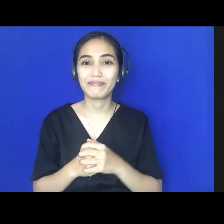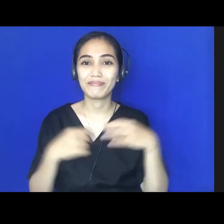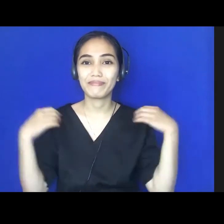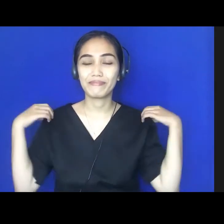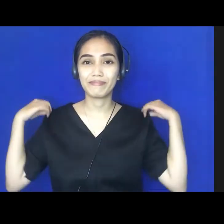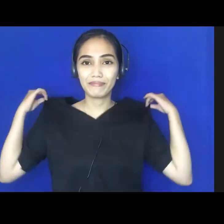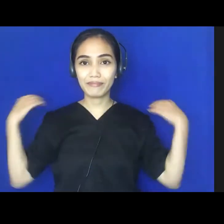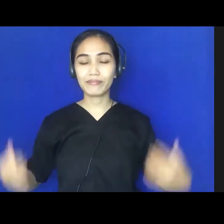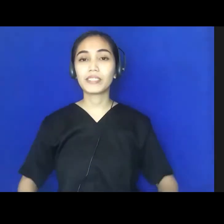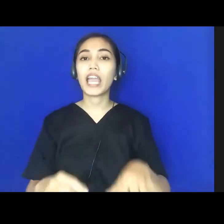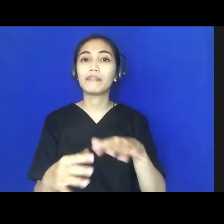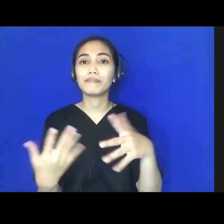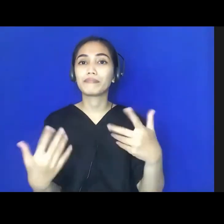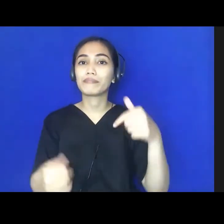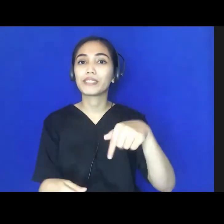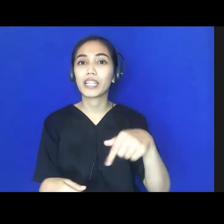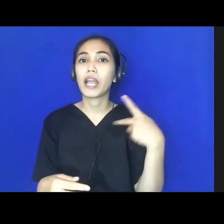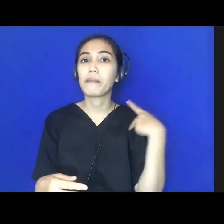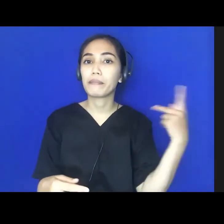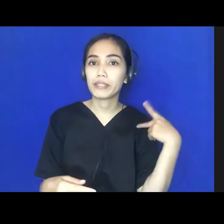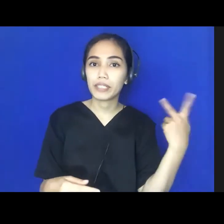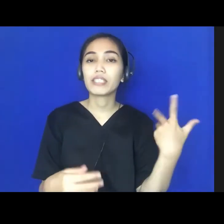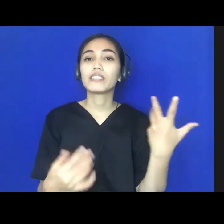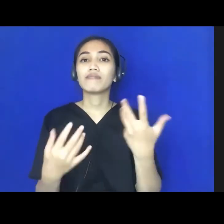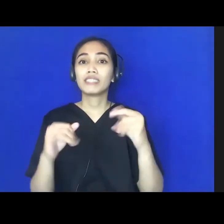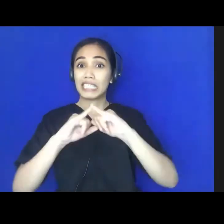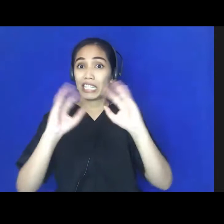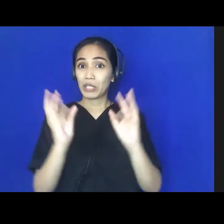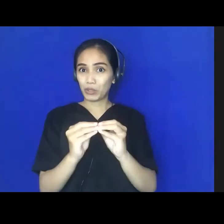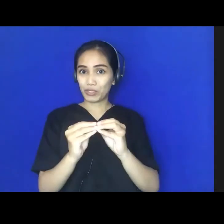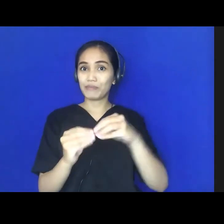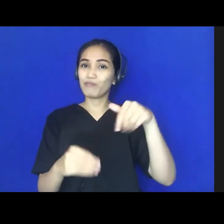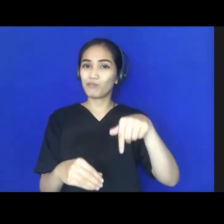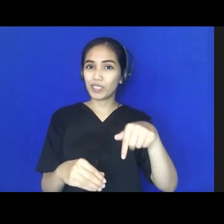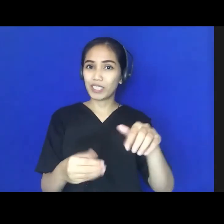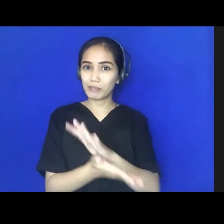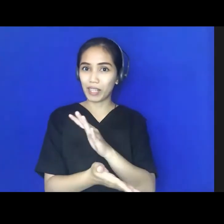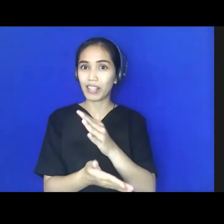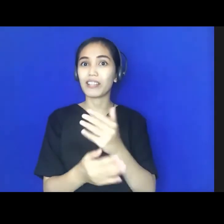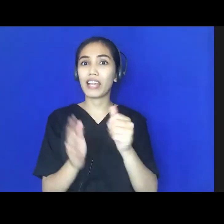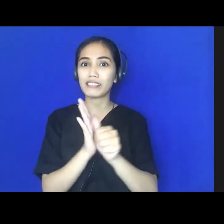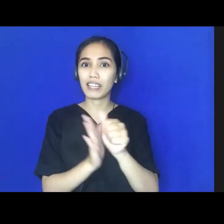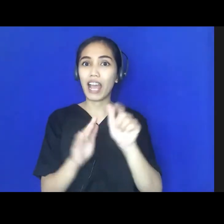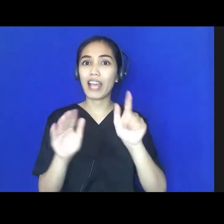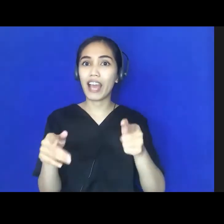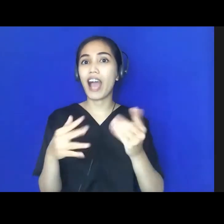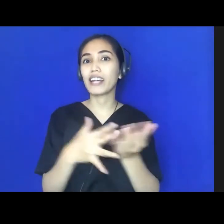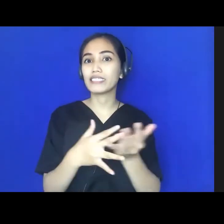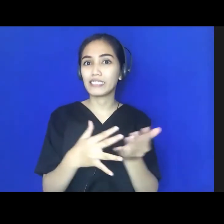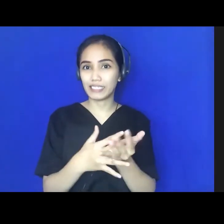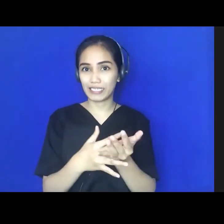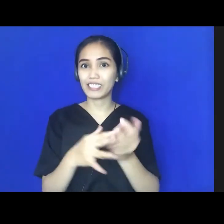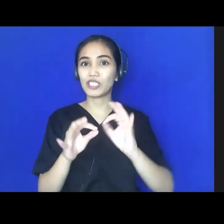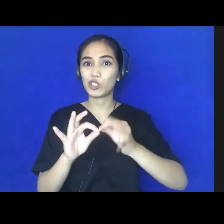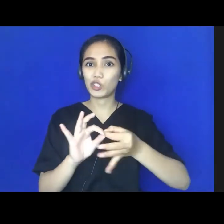Bersamaan ini juga, karena kami sangat inklusif, sehingga dalam kesempatan ini kami menyediakan juru